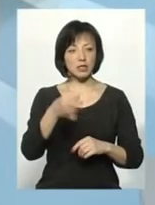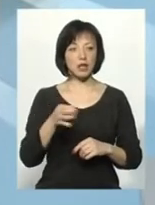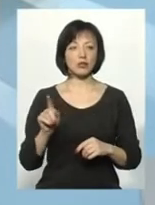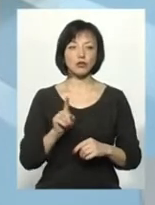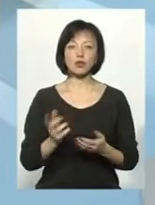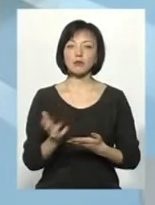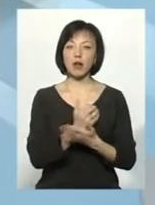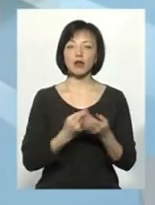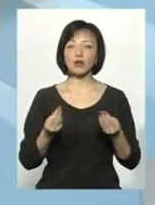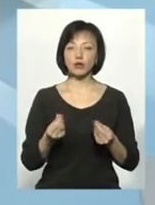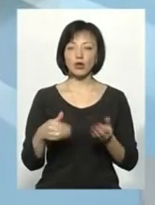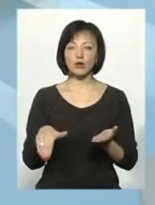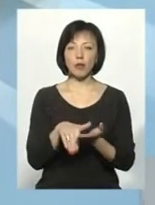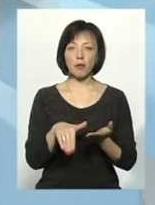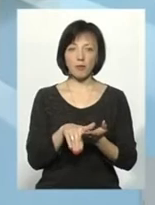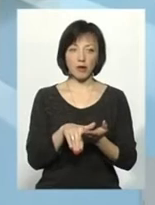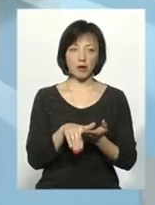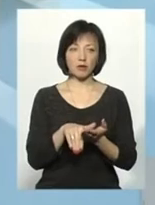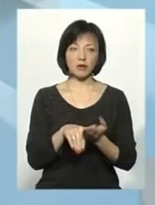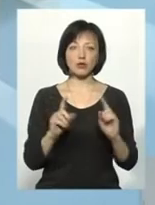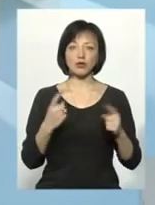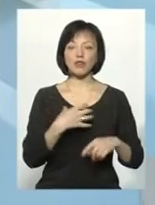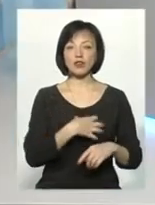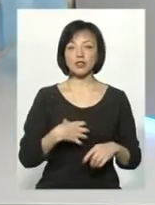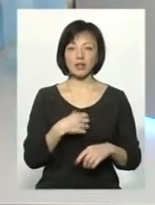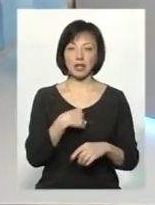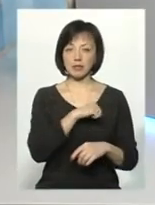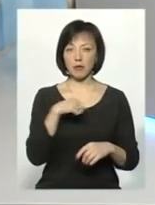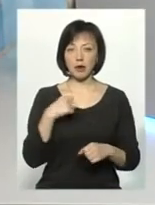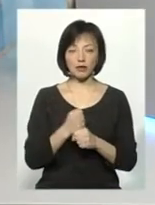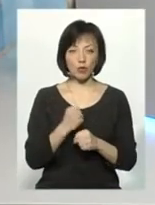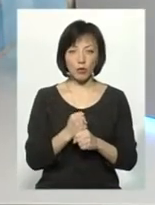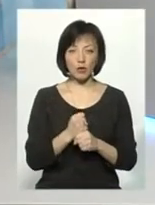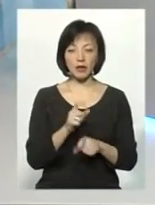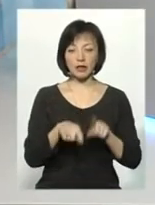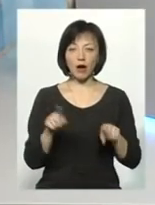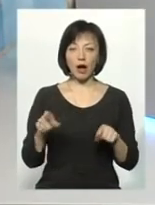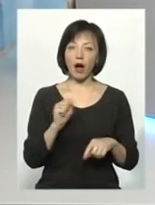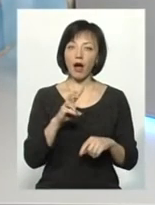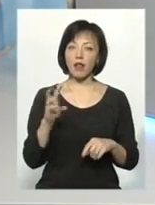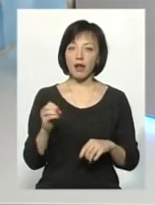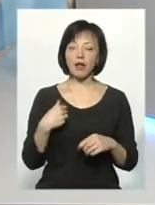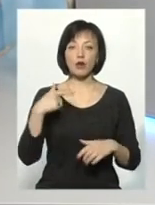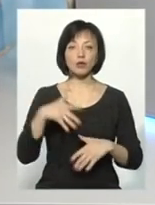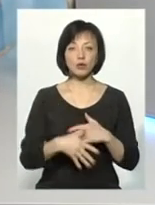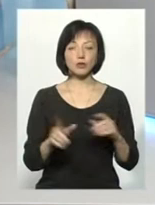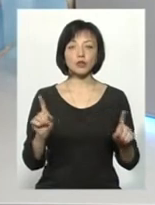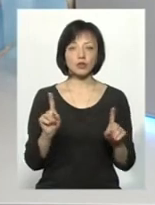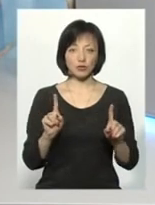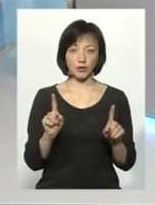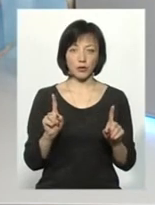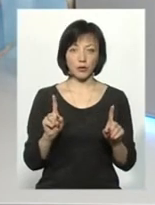збирати кошти, допомагати на АТО, це дуже важливо, я сама це роблю час від часу. Але при цьому я розумію, що